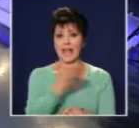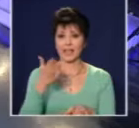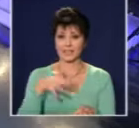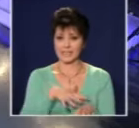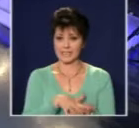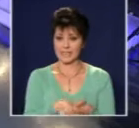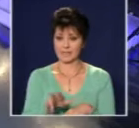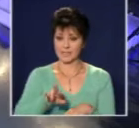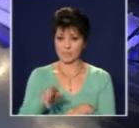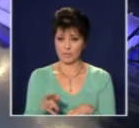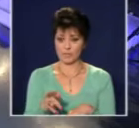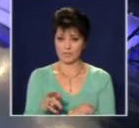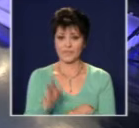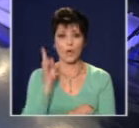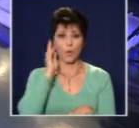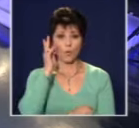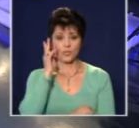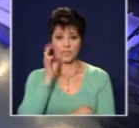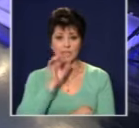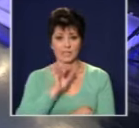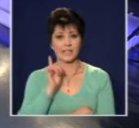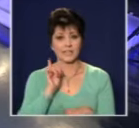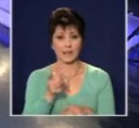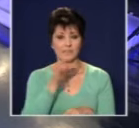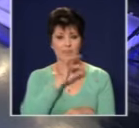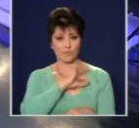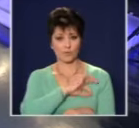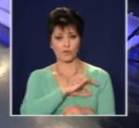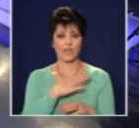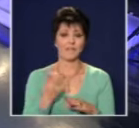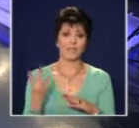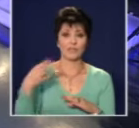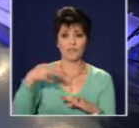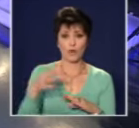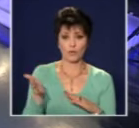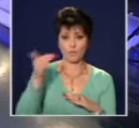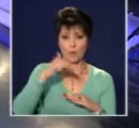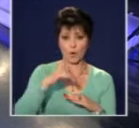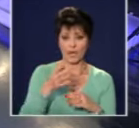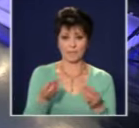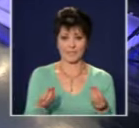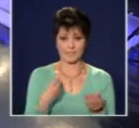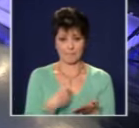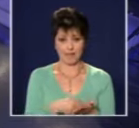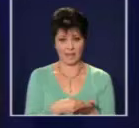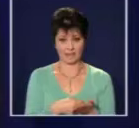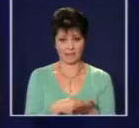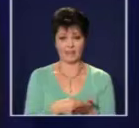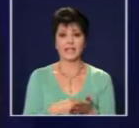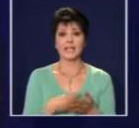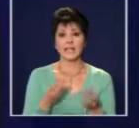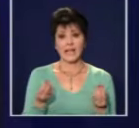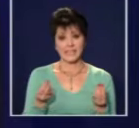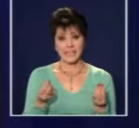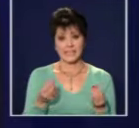учителите трябва да получават двойно по-високи заплати и това не е популизъм средства в системата